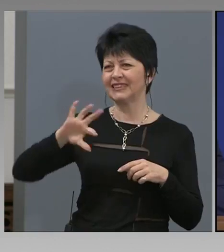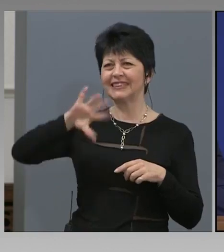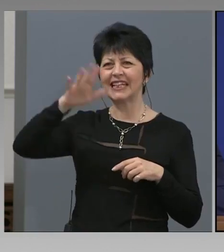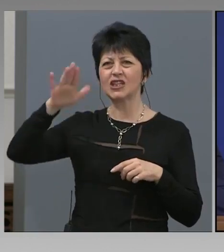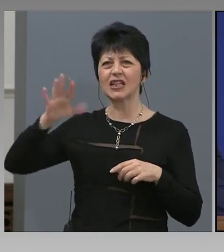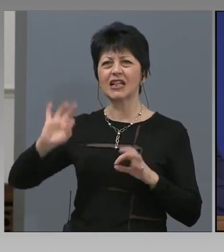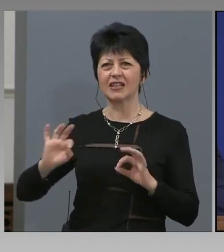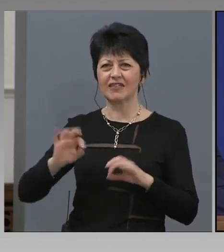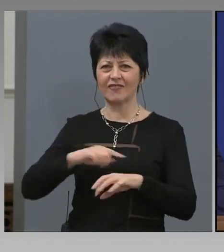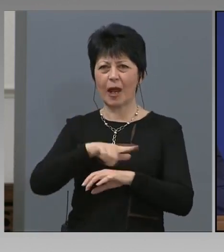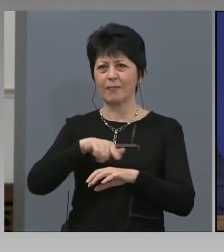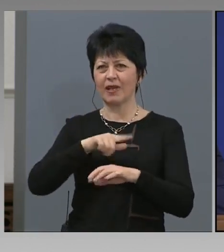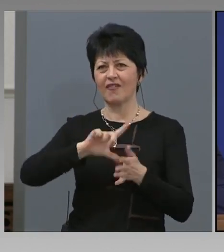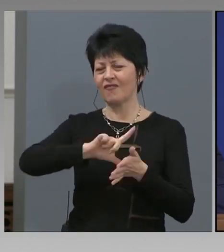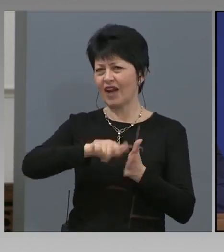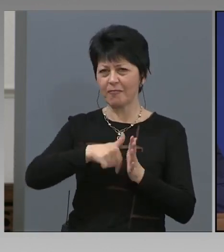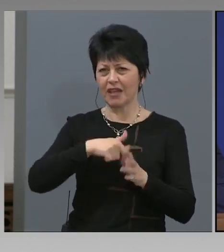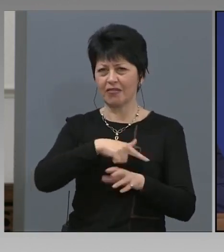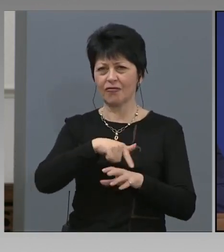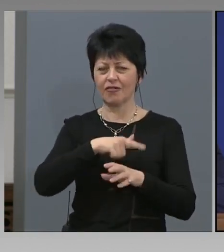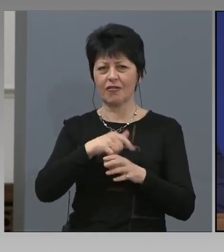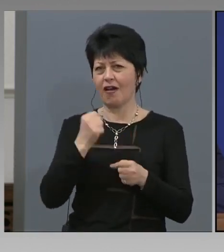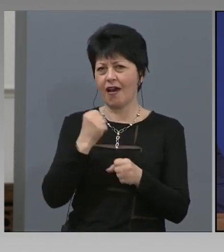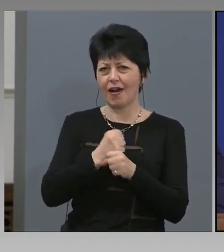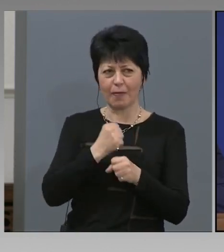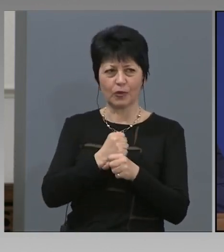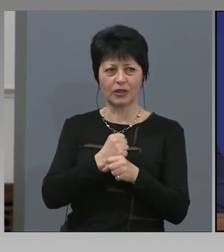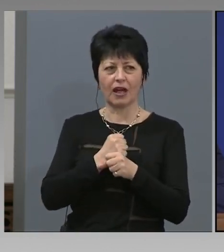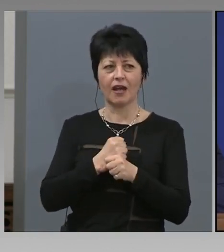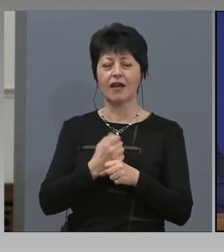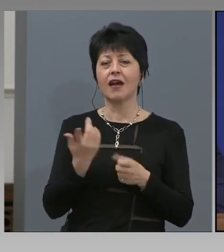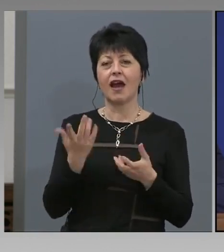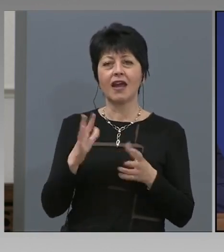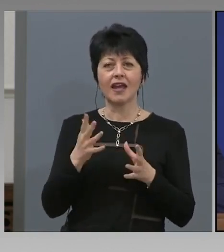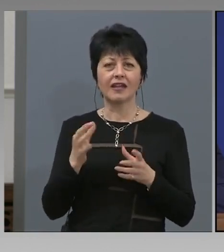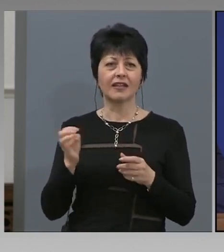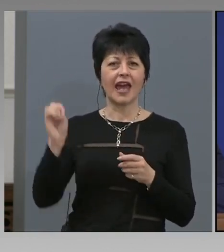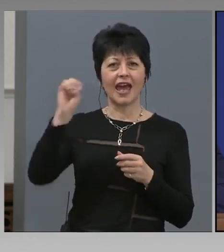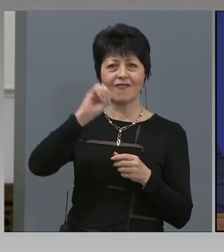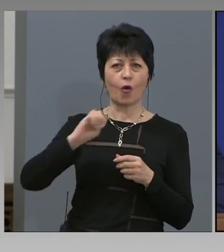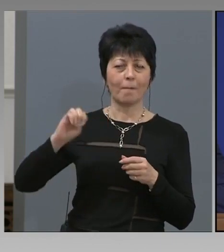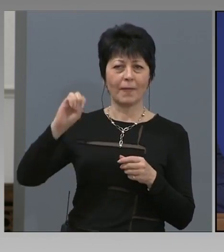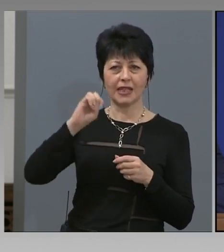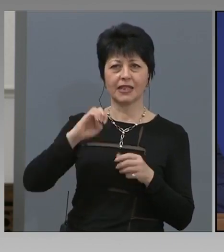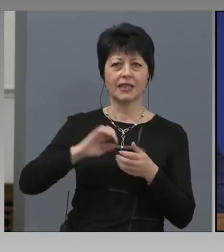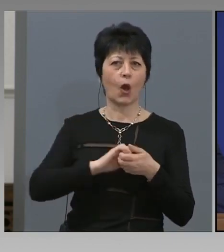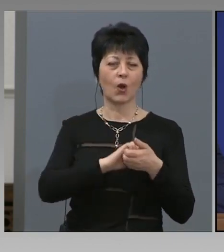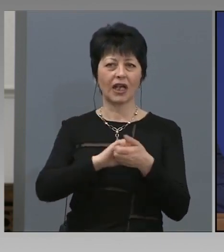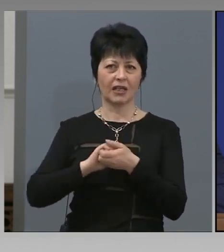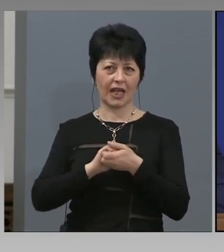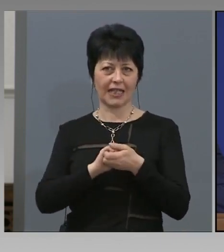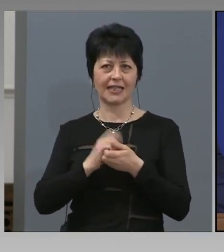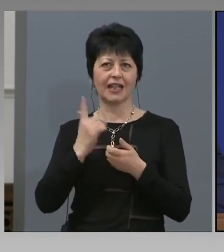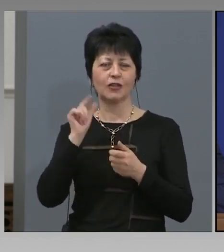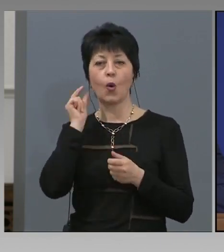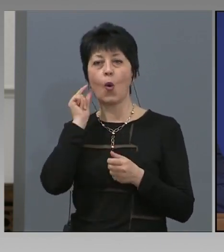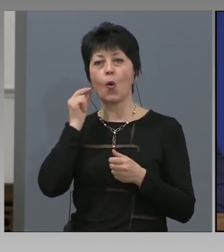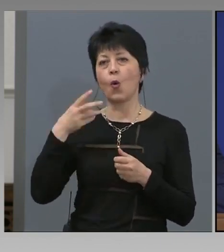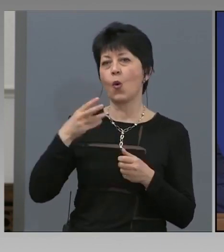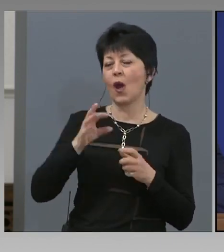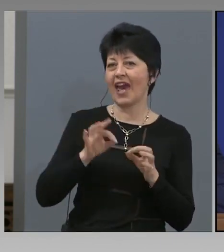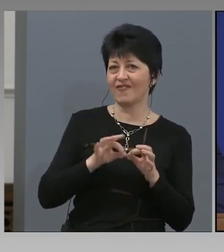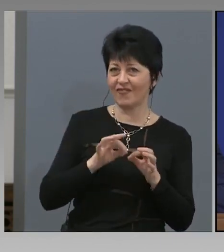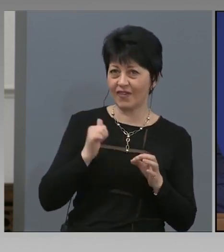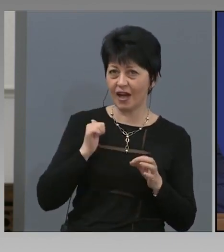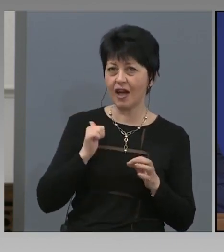работници в определени държави. допълнение към този въпрос, някои европейски организации, ОЕФа конкретно, наложиха мнение